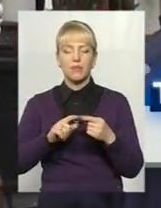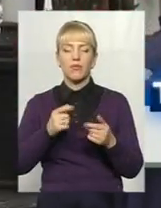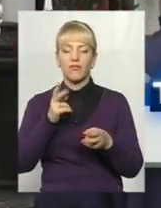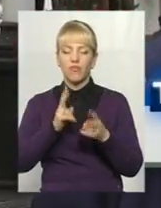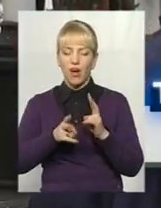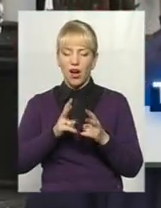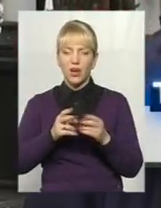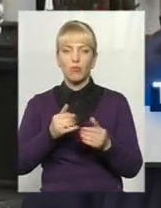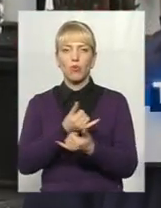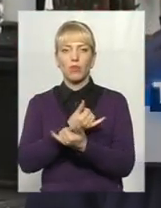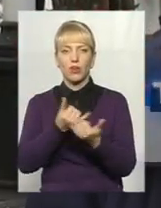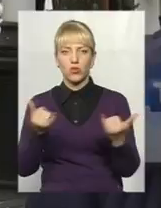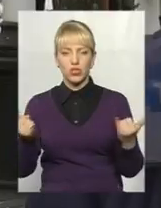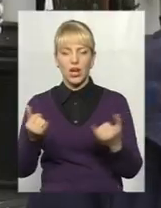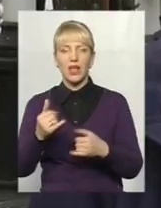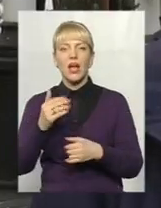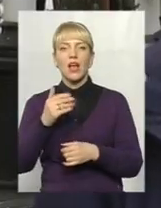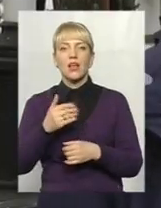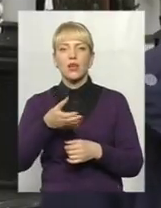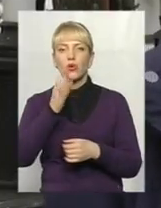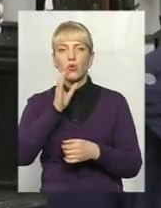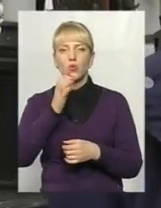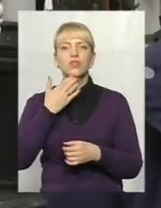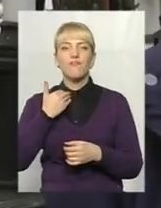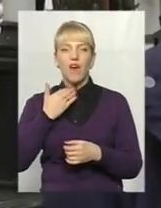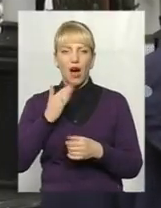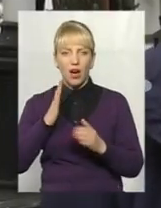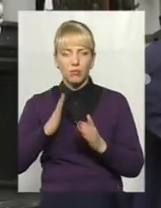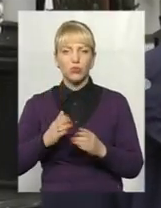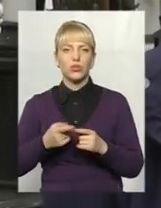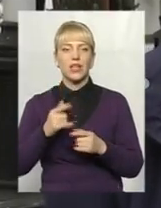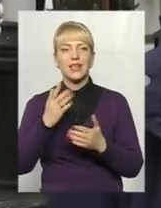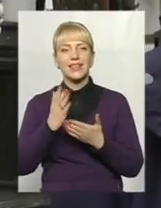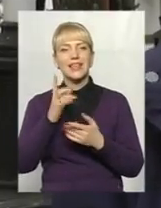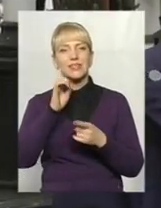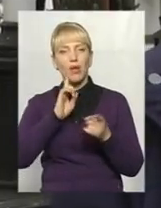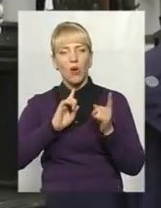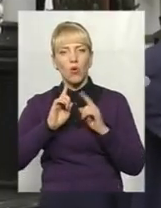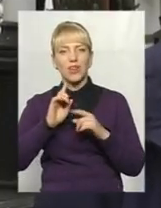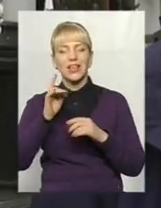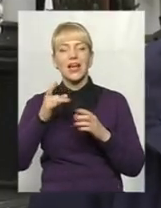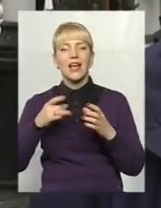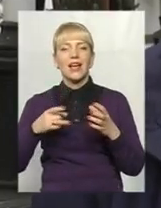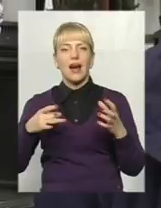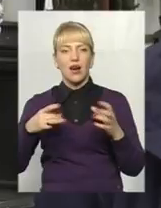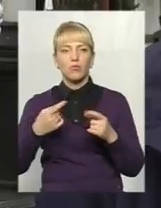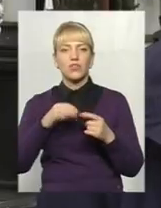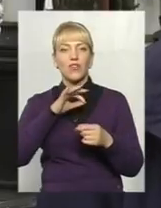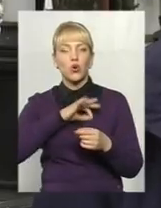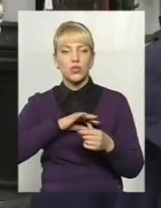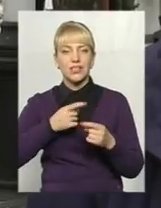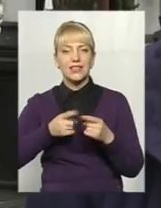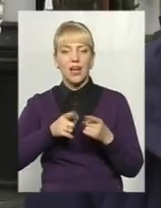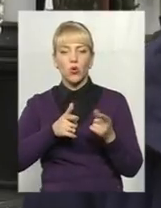узвару з гарбуза, в нас буде ще багато різних смаковиків гарбузових. Саме з використанням гарбуза. Це